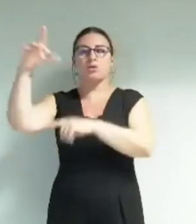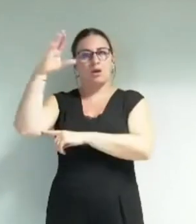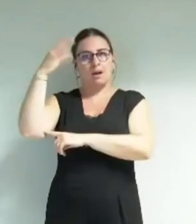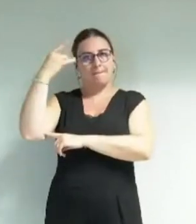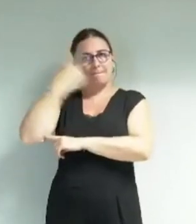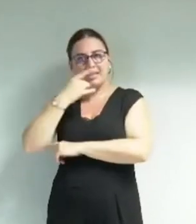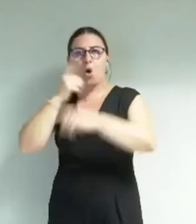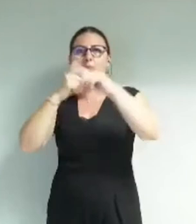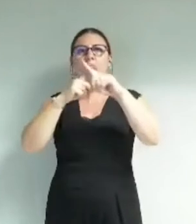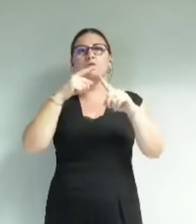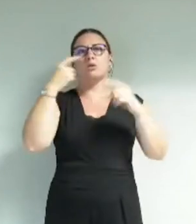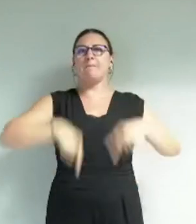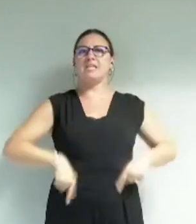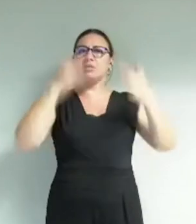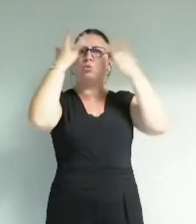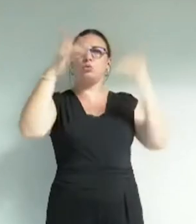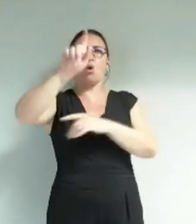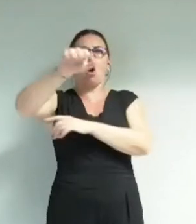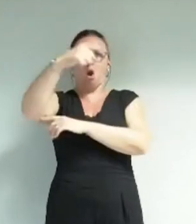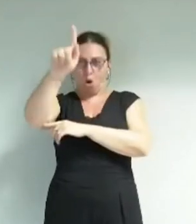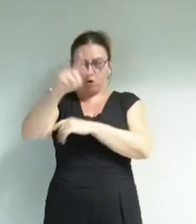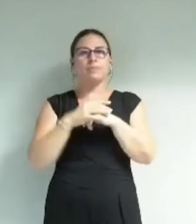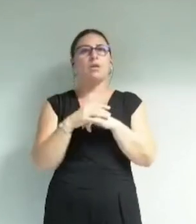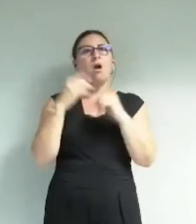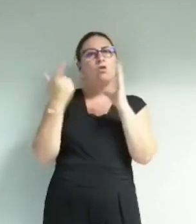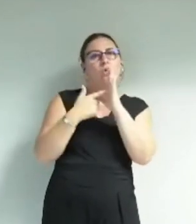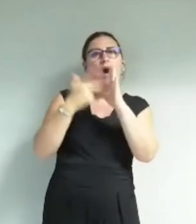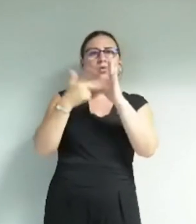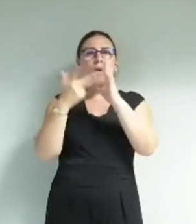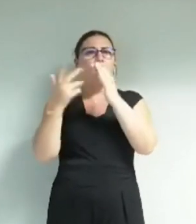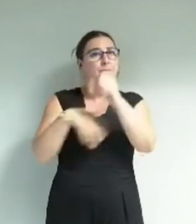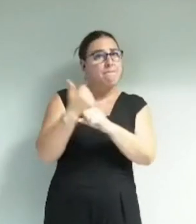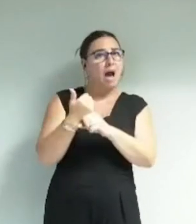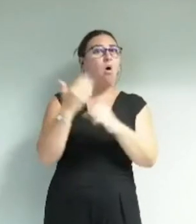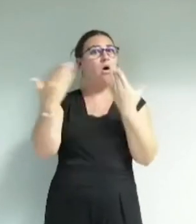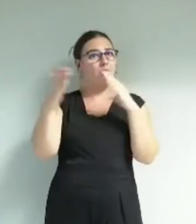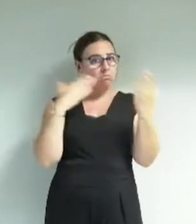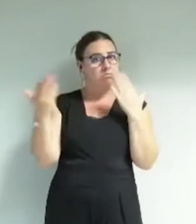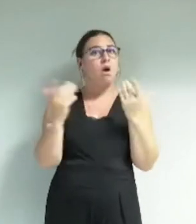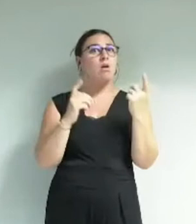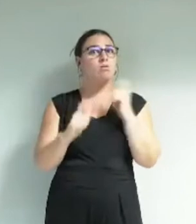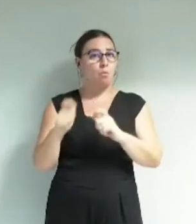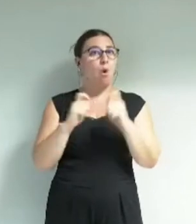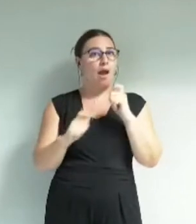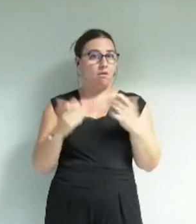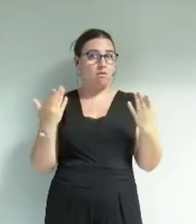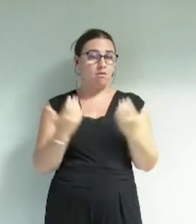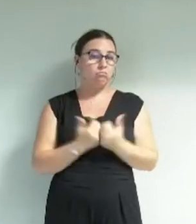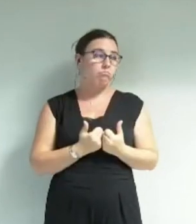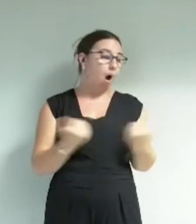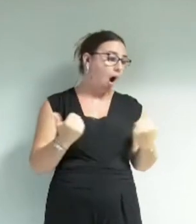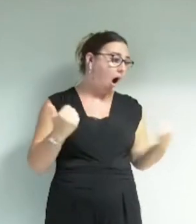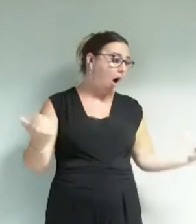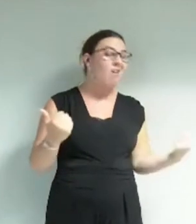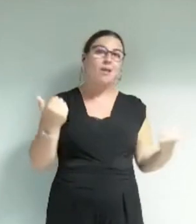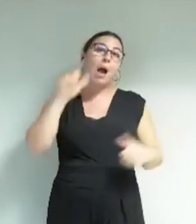dès son ouverture il accueillait deux à trois expositions temporaires par an. On en est loin aujourd'hui. Ah mais ses subventions